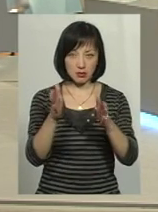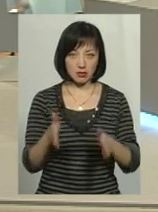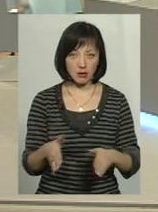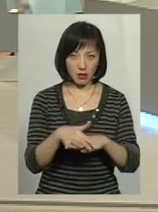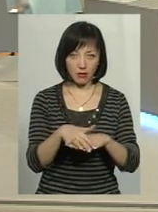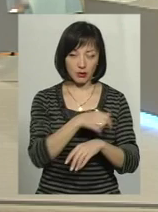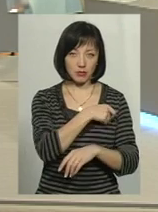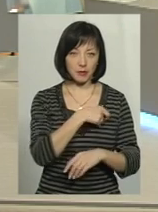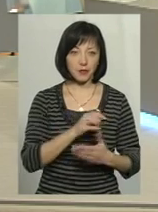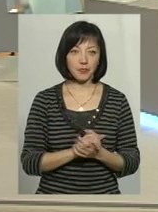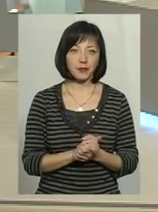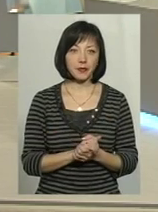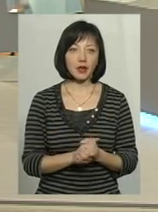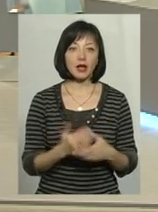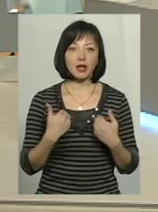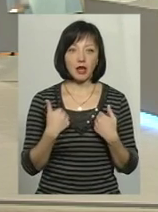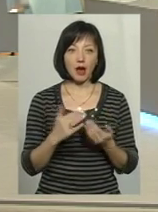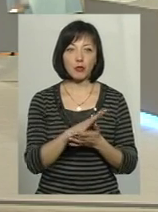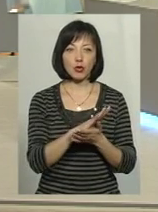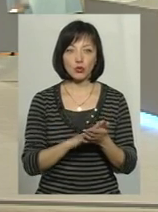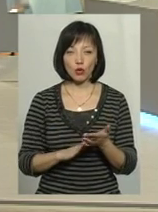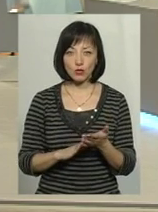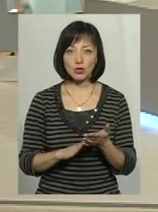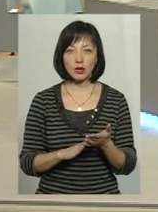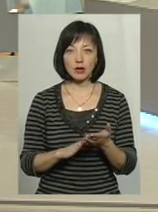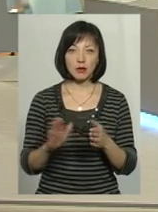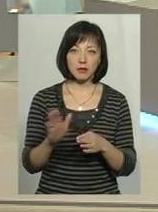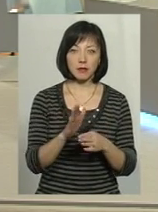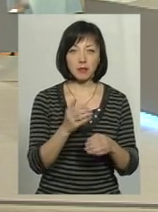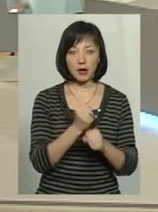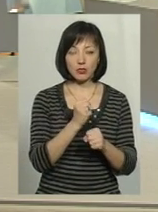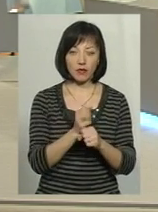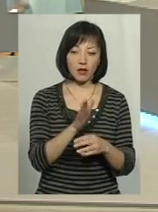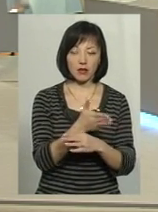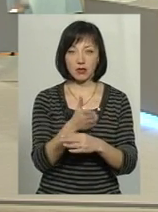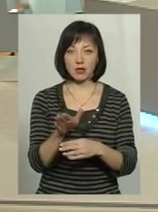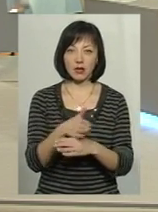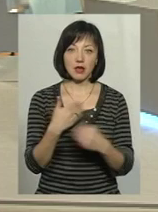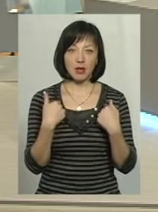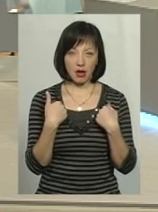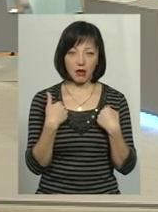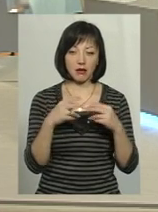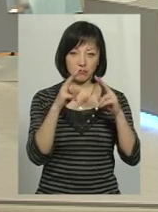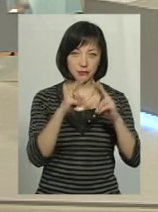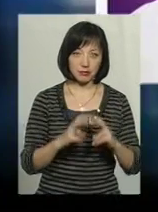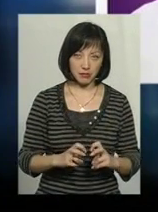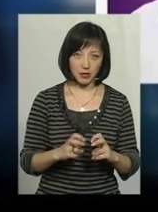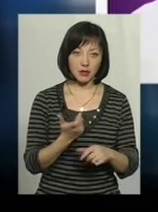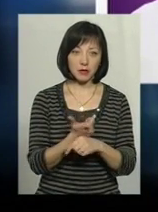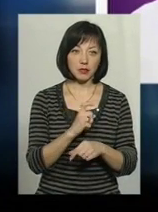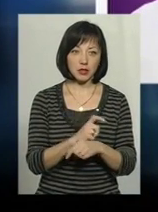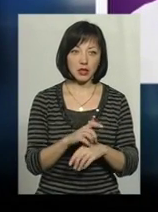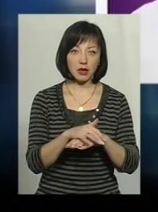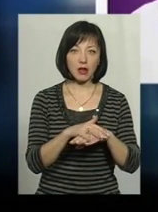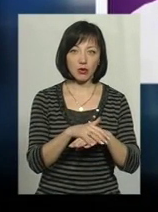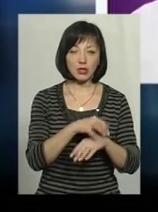його електронною депарацією? Я продовжу, тому що ми так структуровано працювали, я, в принципі, працювала, більше аналізувала саме